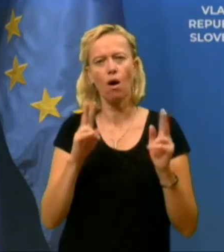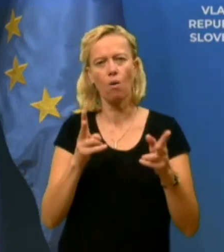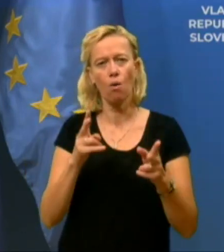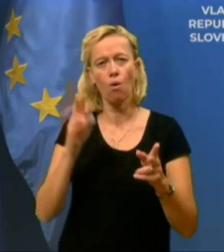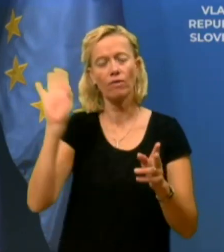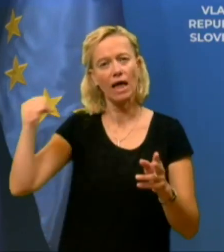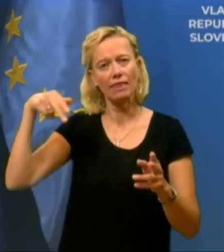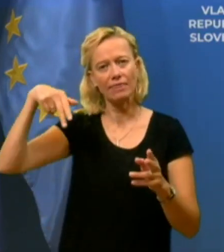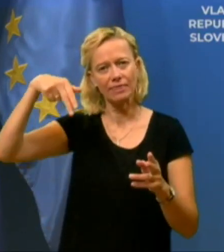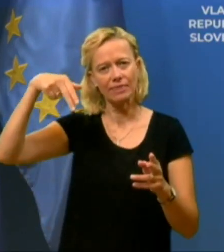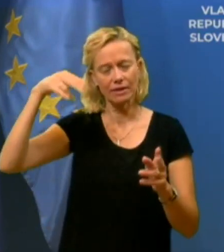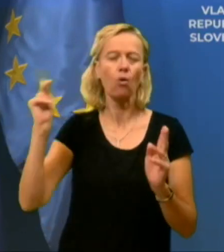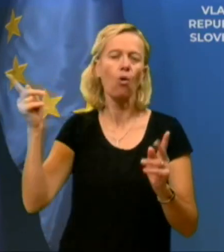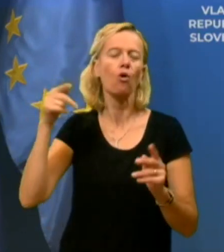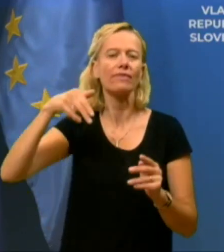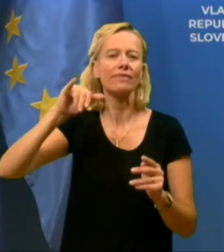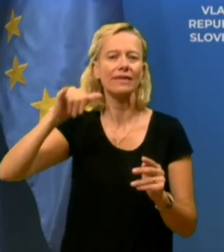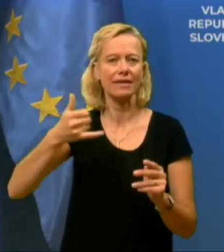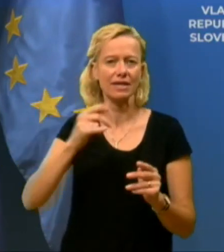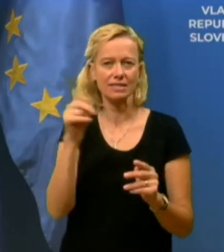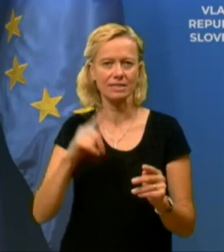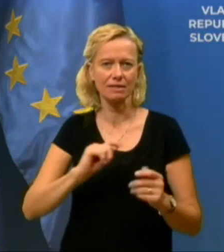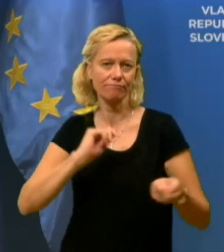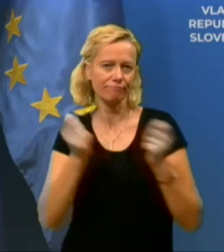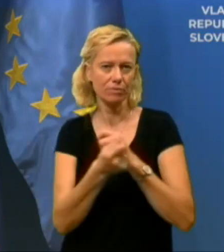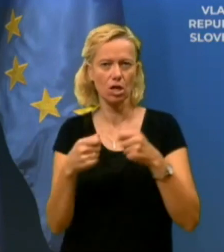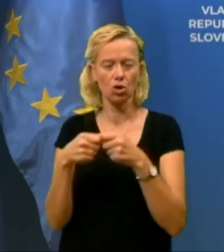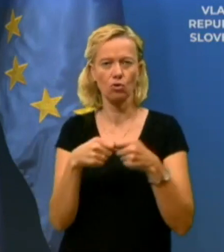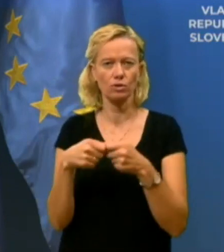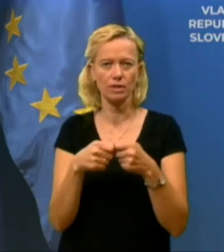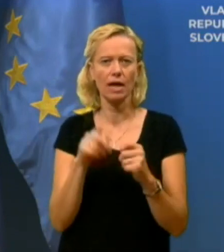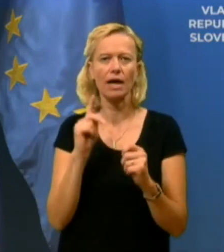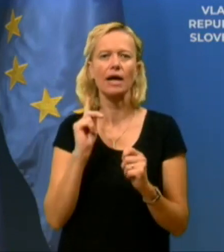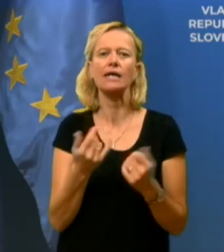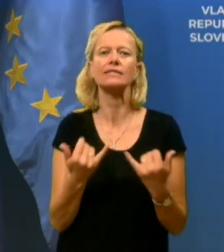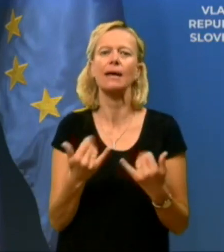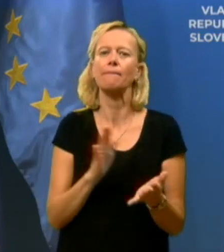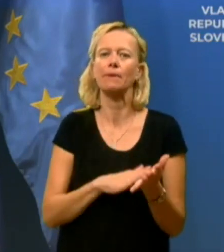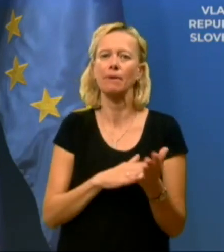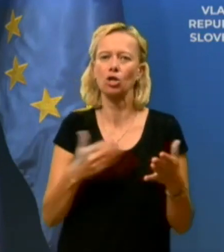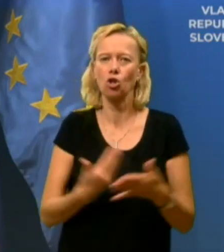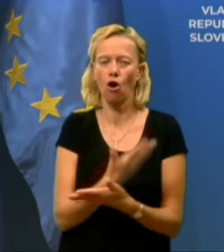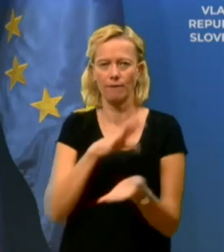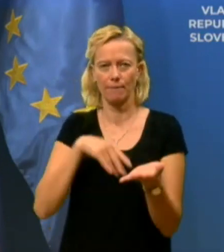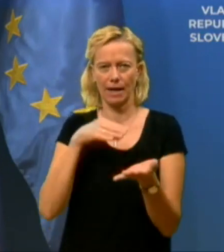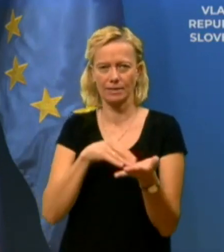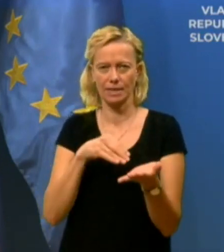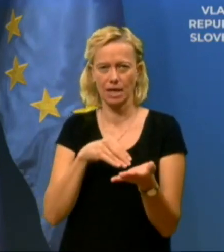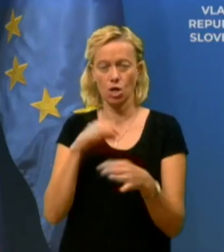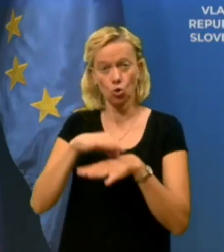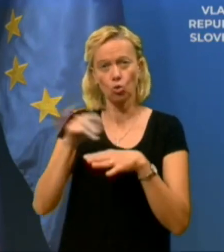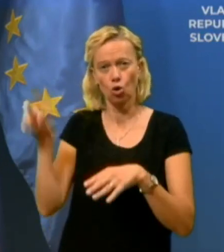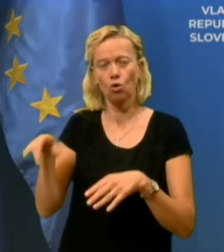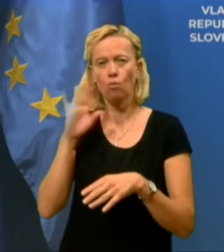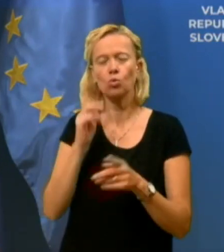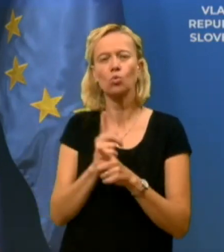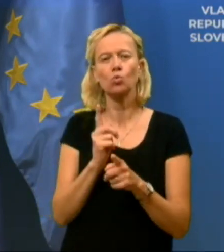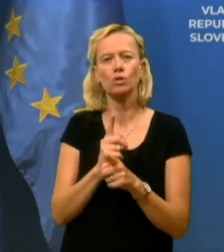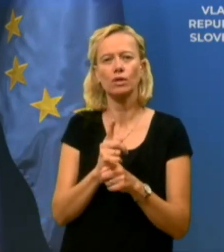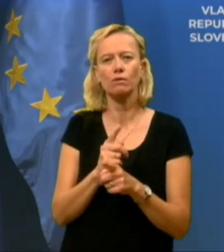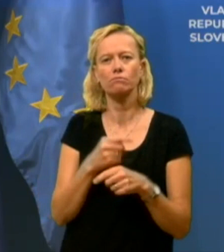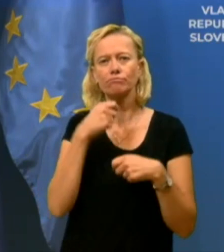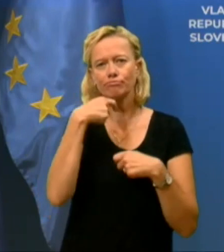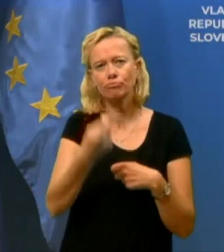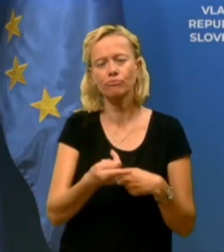reorganiziral, kar je zagotovo res primer dobre prakse. Dr. Fafangel bo podal tudi odgovore na včeraj